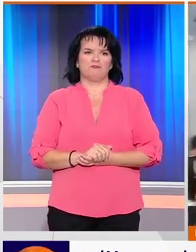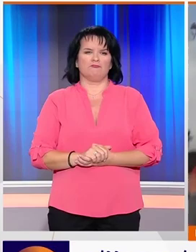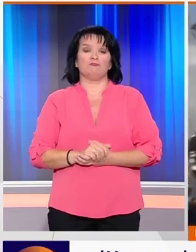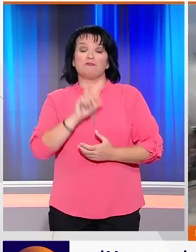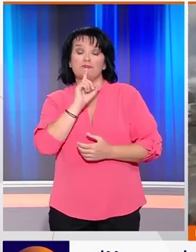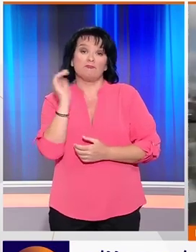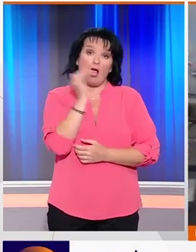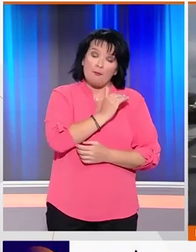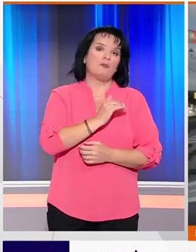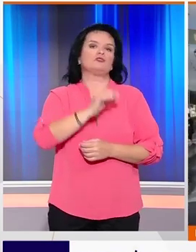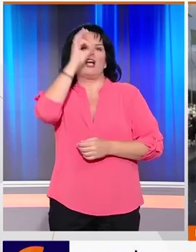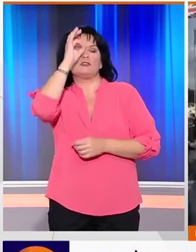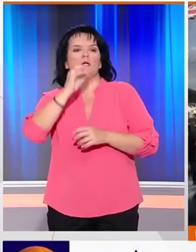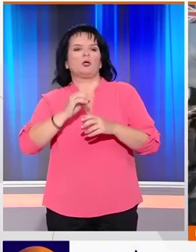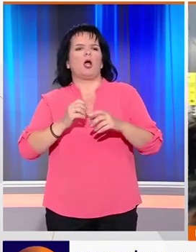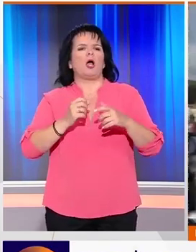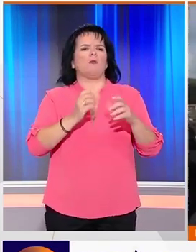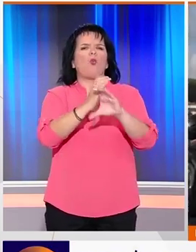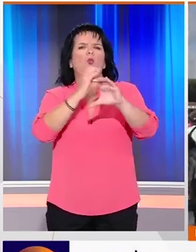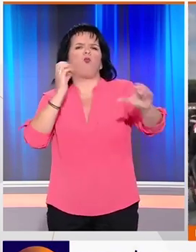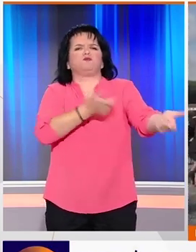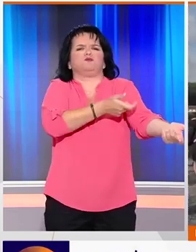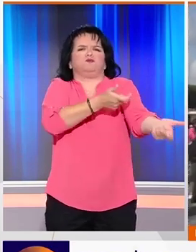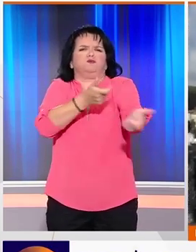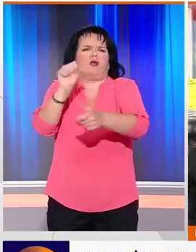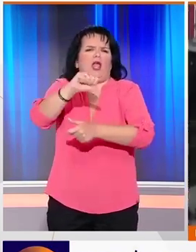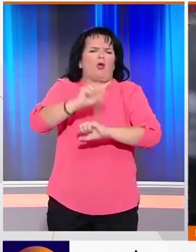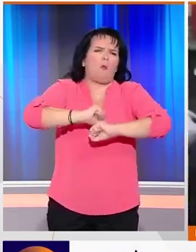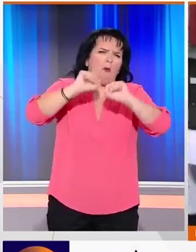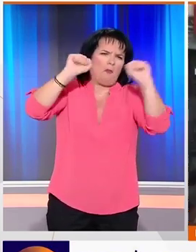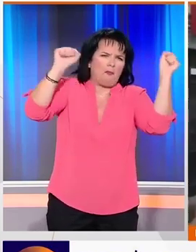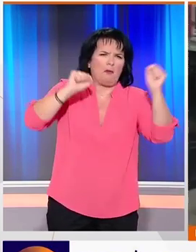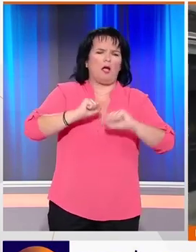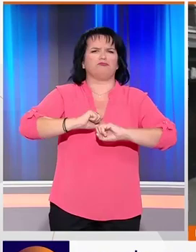Οι δυνάμεις ασφαλείας απαντούν με αντλίες νερού, δακρυγόνα και χειροβομβίδες κρότου λάμψης.